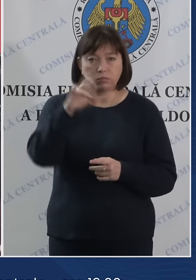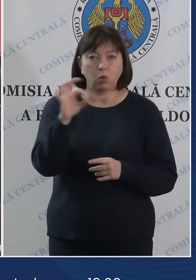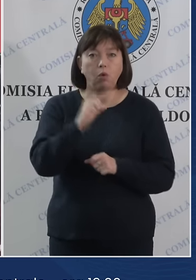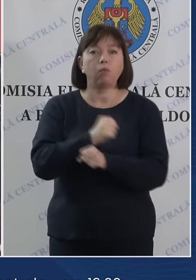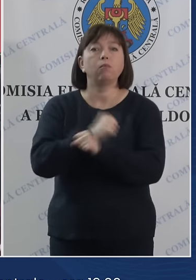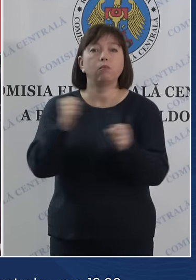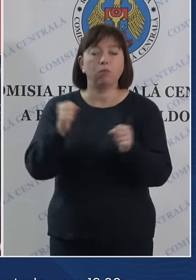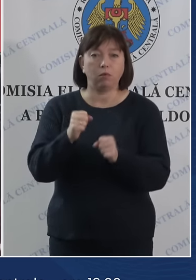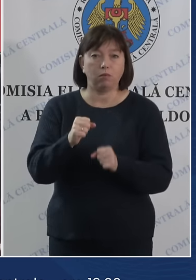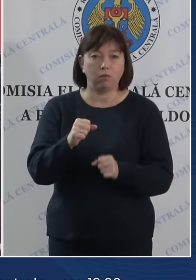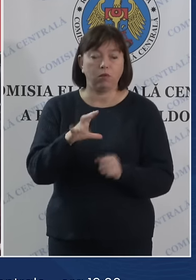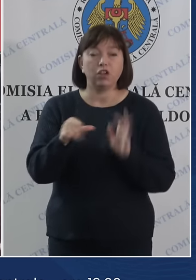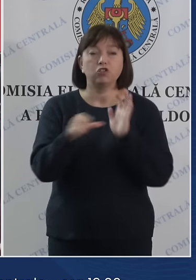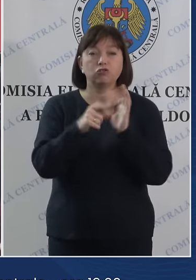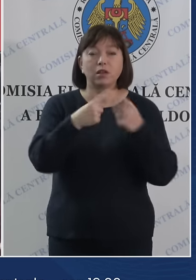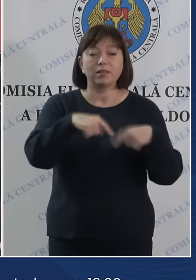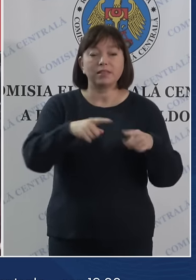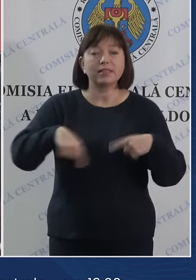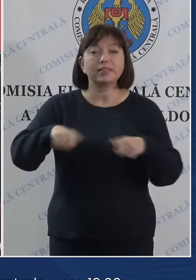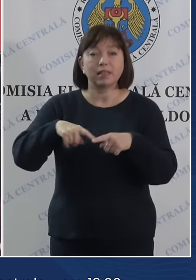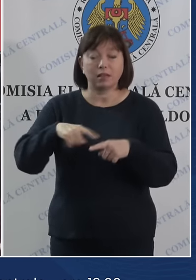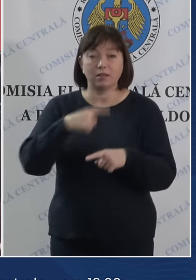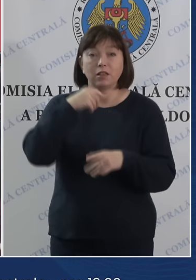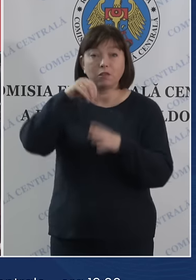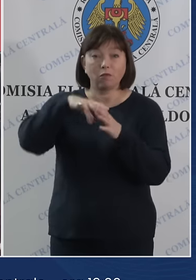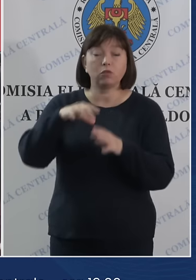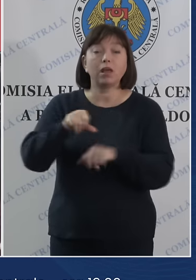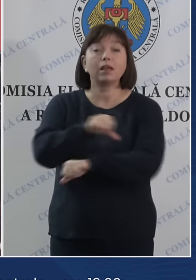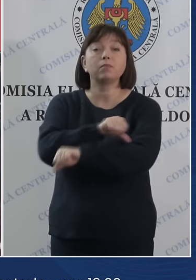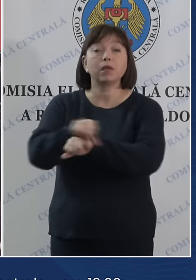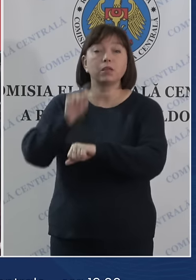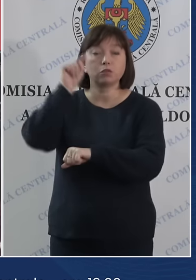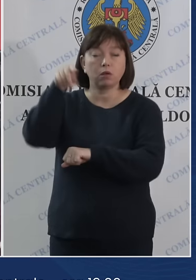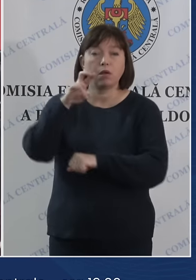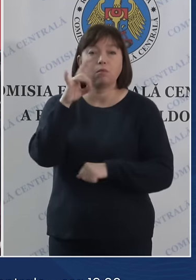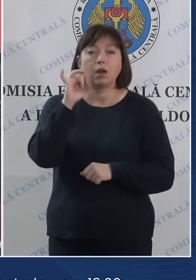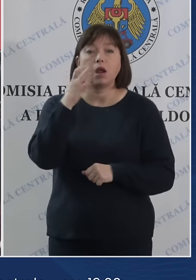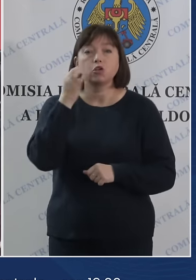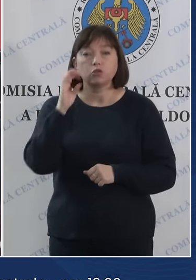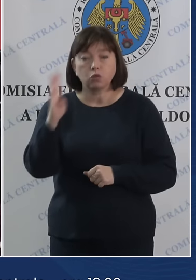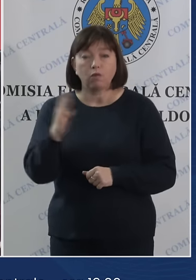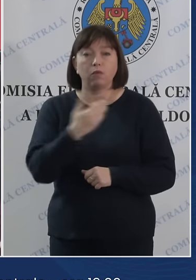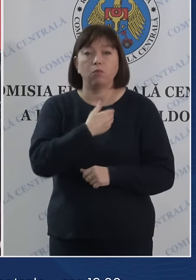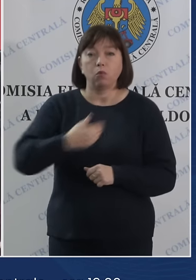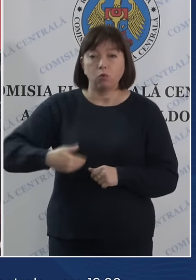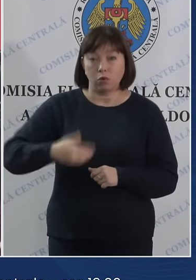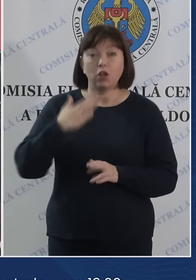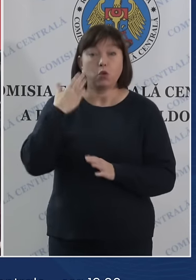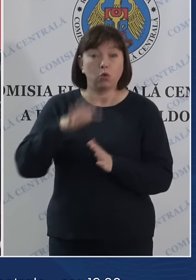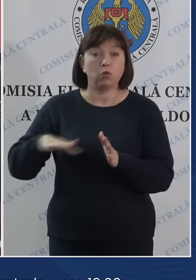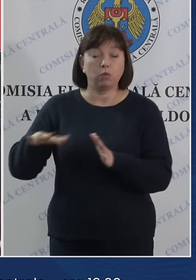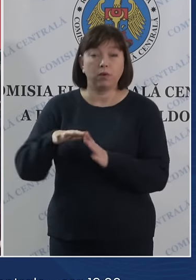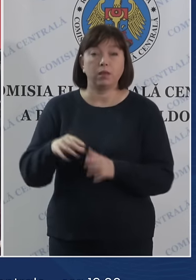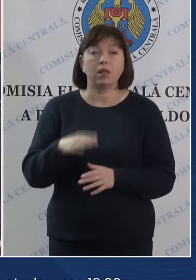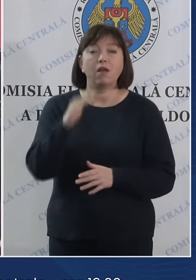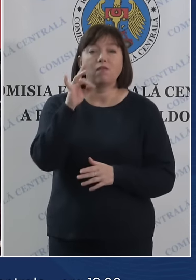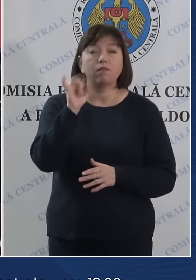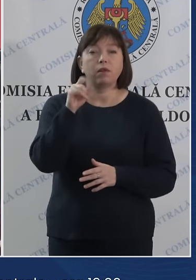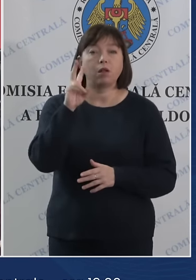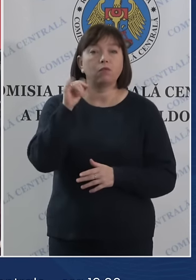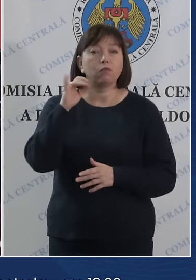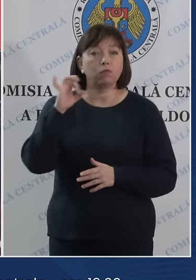anunțate în șase secții de votare de peste hotare, Brașov și București, România, Frankfurt,